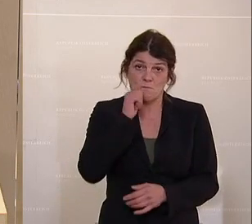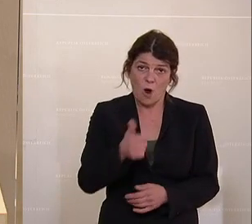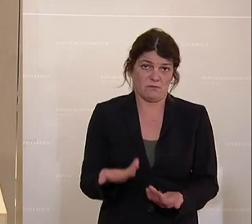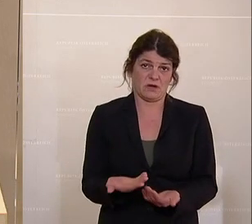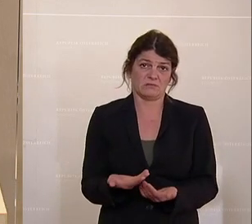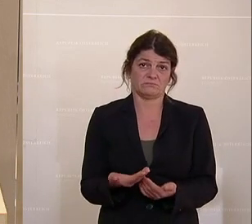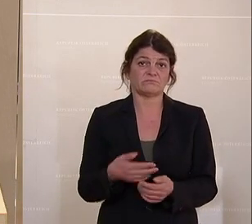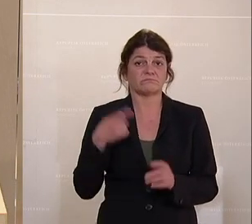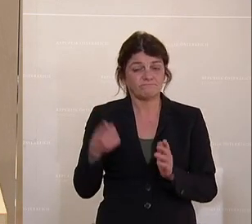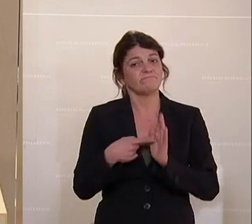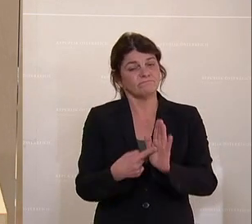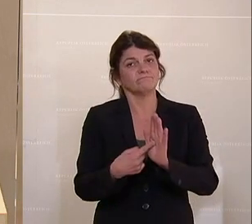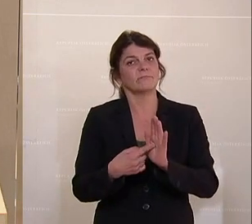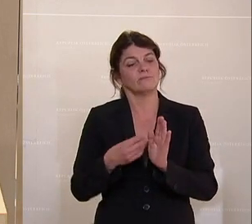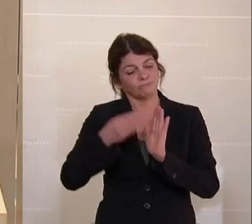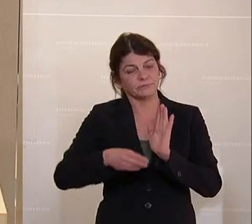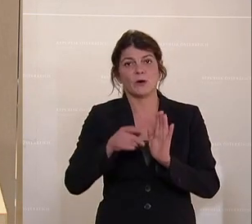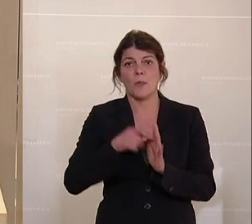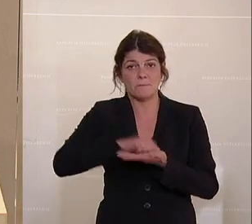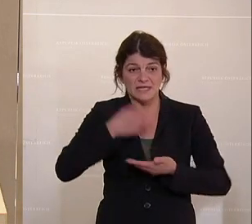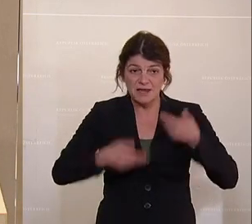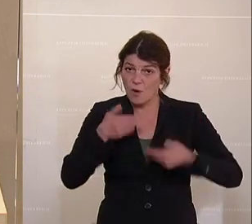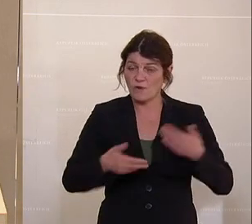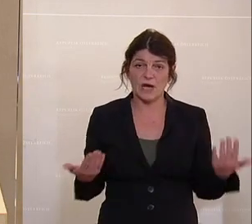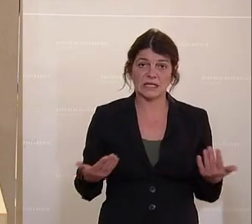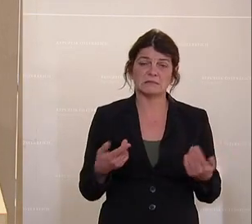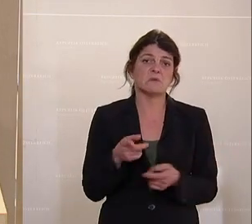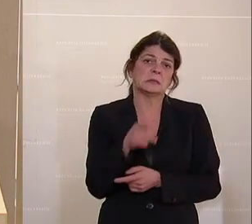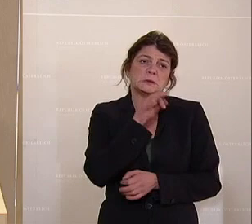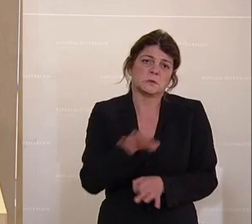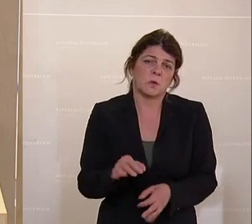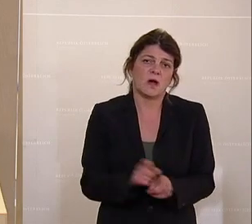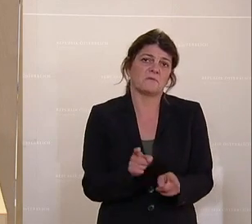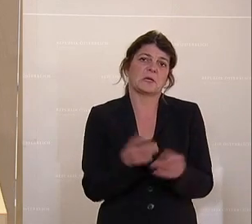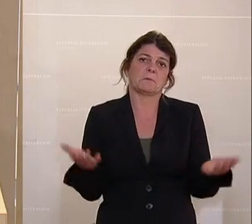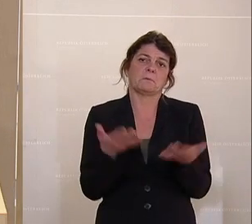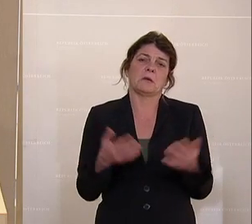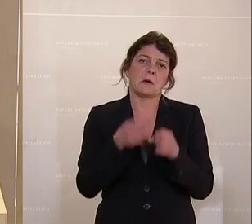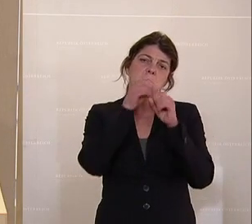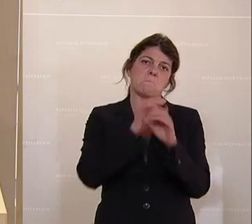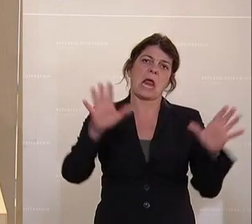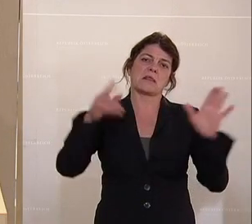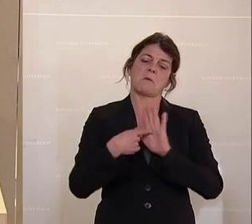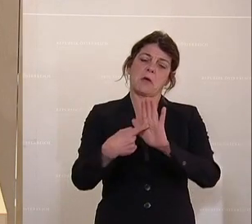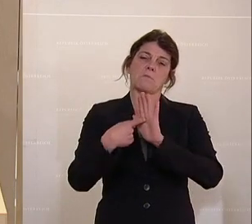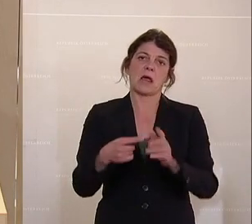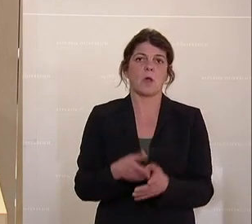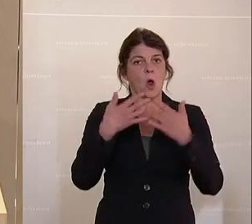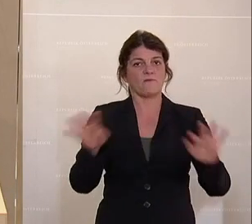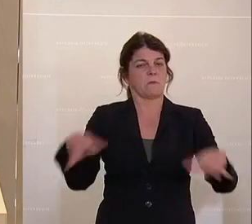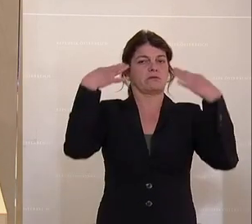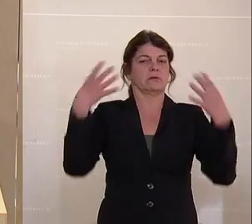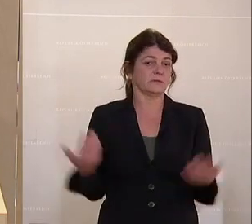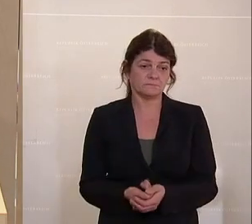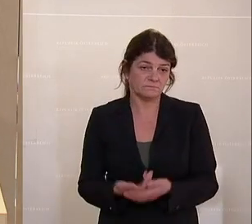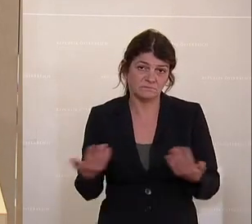Resolutionsunterfertigung und Pressekonferenz nichts weiteres bleiben als ein medienwirksames und öffentliches,